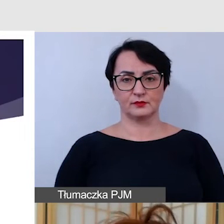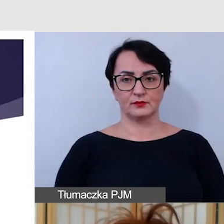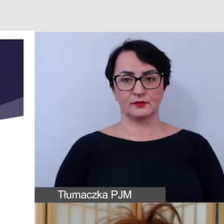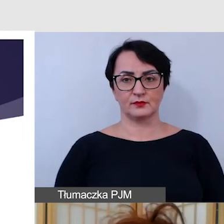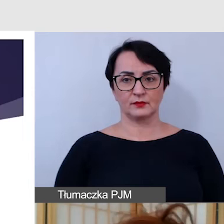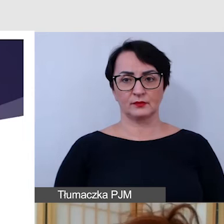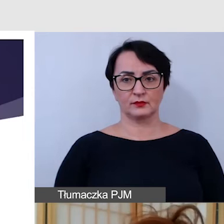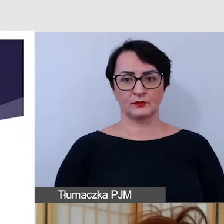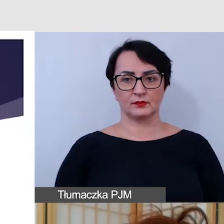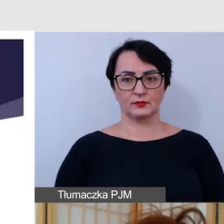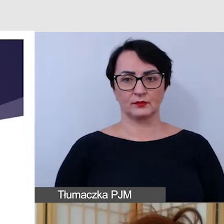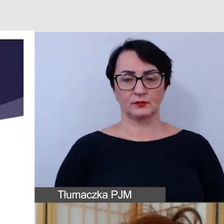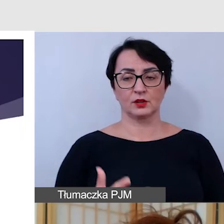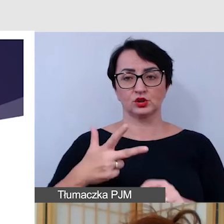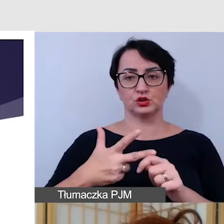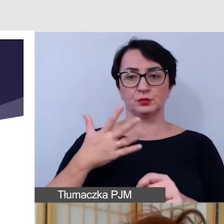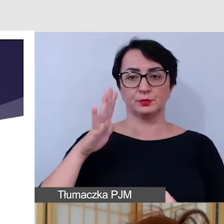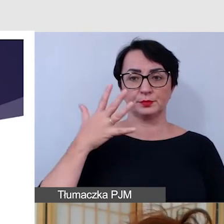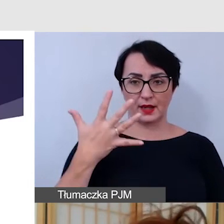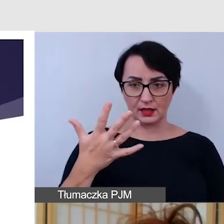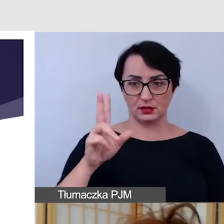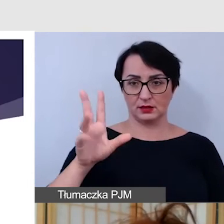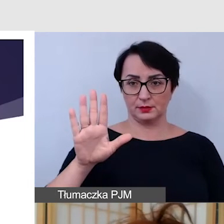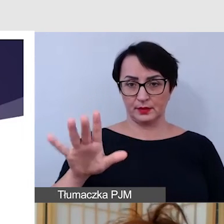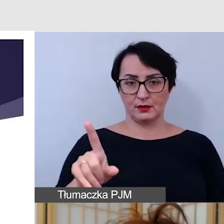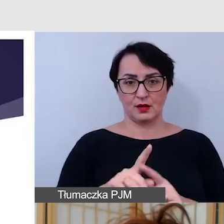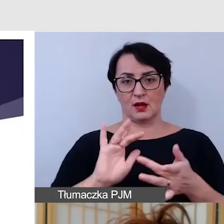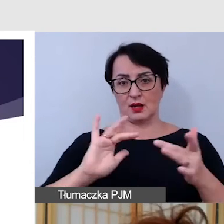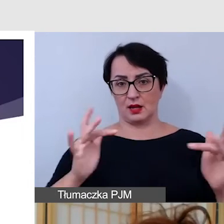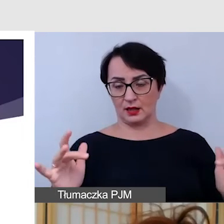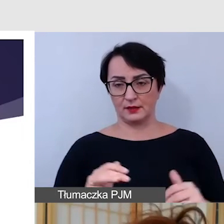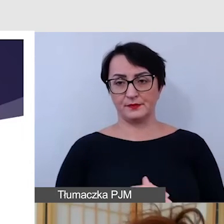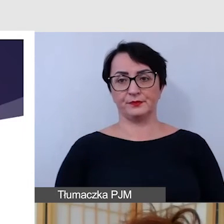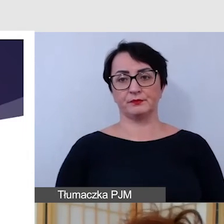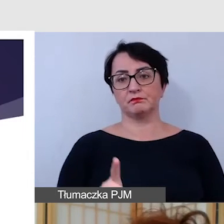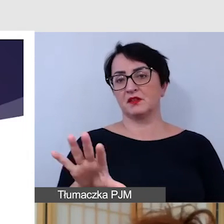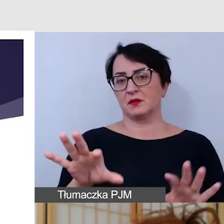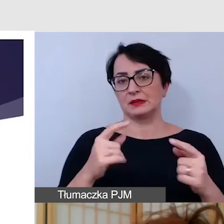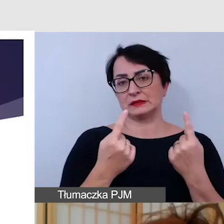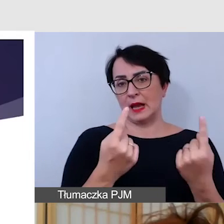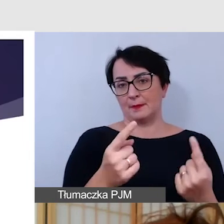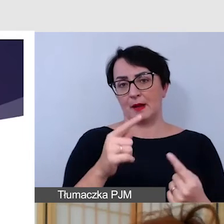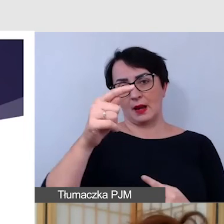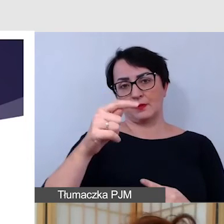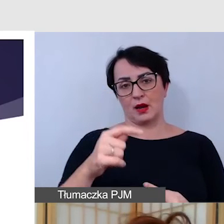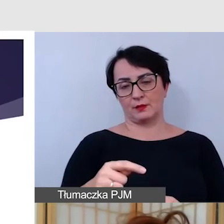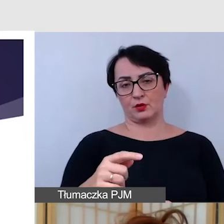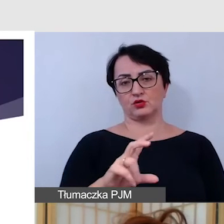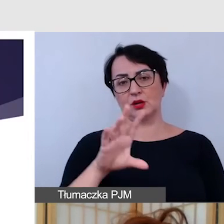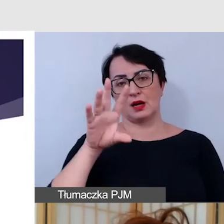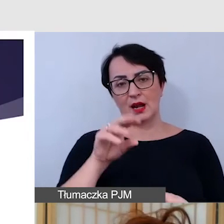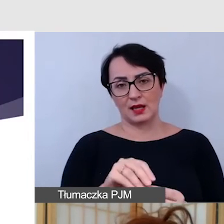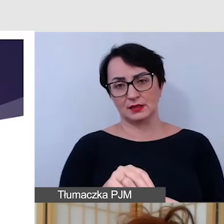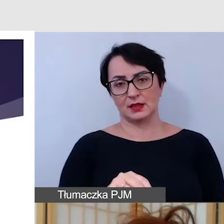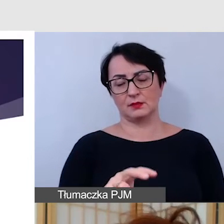objętość 35 kb jest również podlinkowana. Więc to już jest kwestia wyboru, czy chcecie Państwo to wpisać razem jako